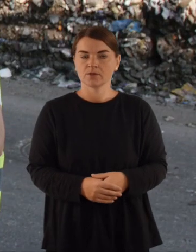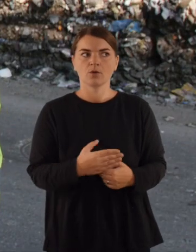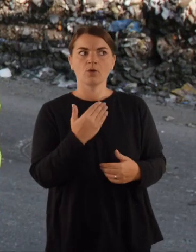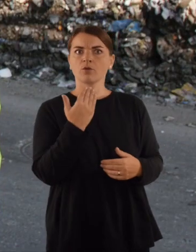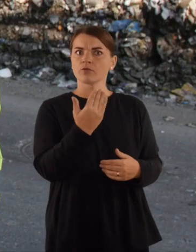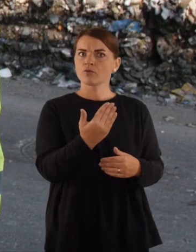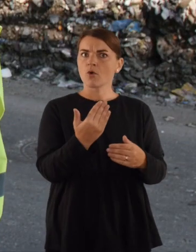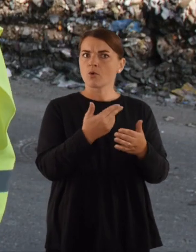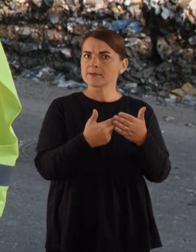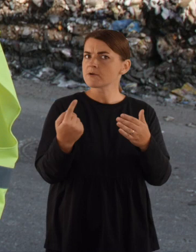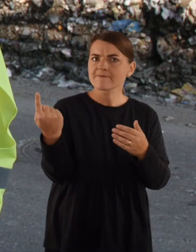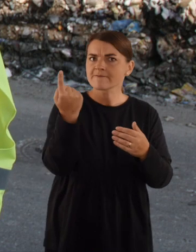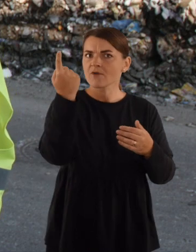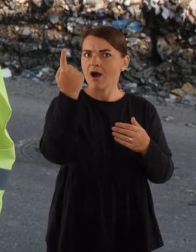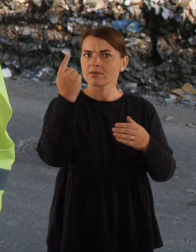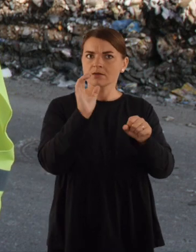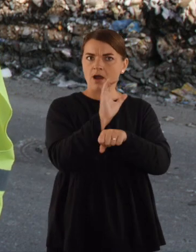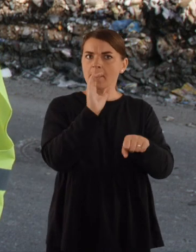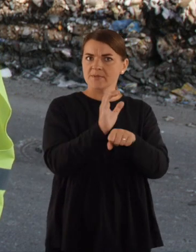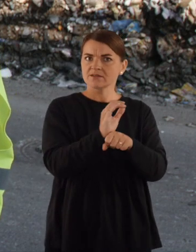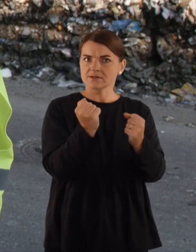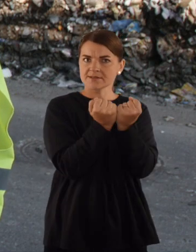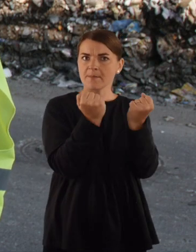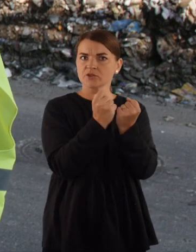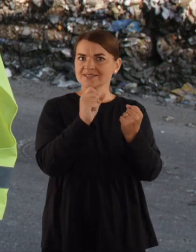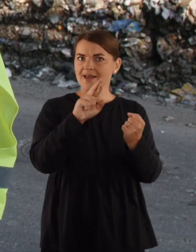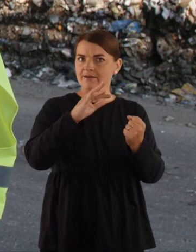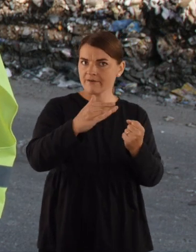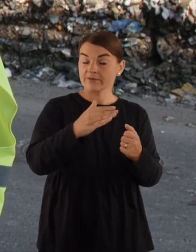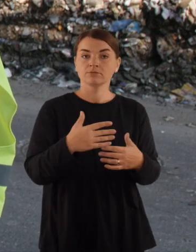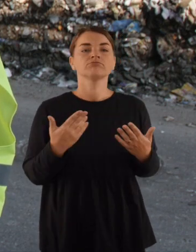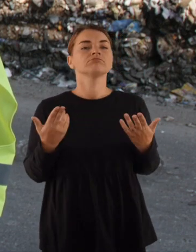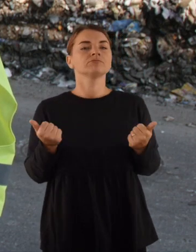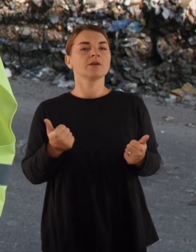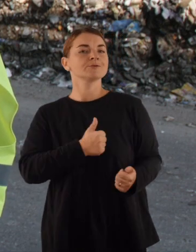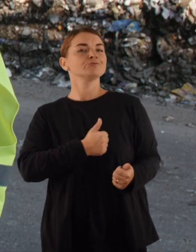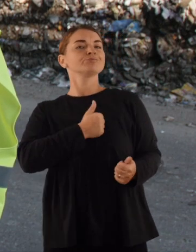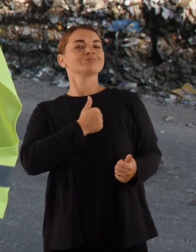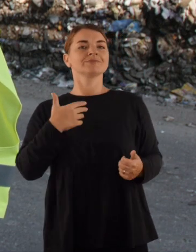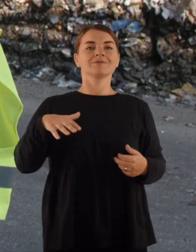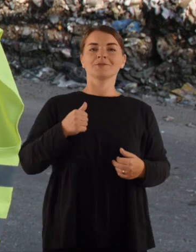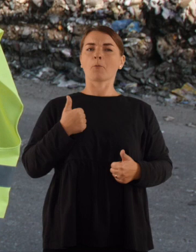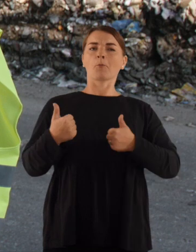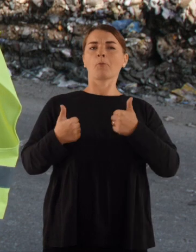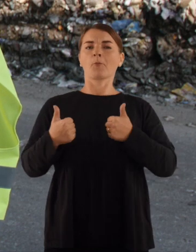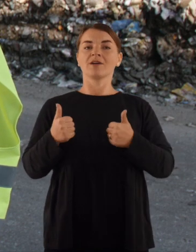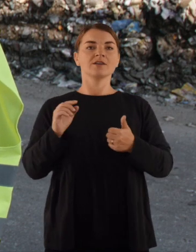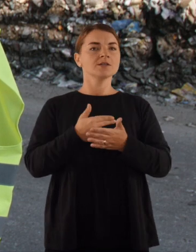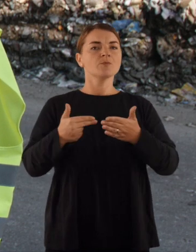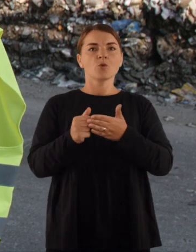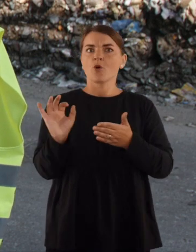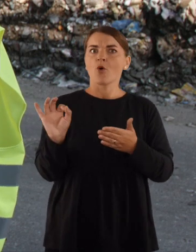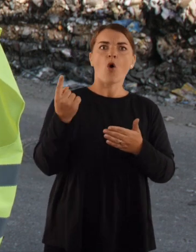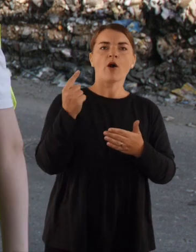vieninteliai, kurie gaminate cemento į SRF? Taip, čia tikrai va to didžiuojamės ir dabar visiems gyrėmės, nes esame pirmoji